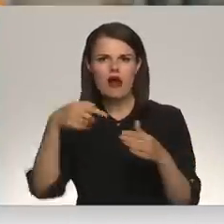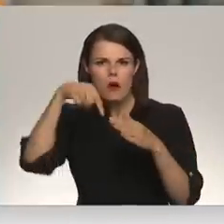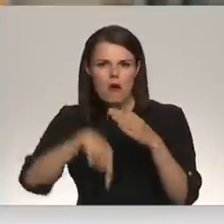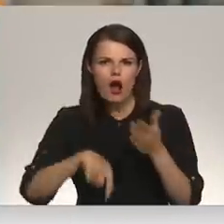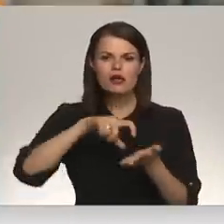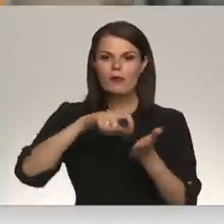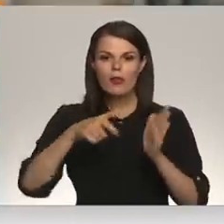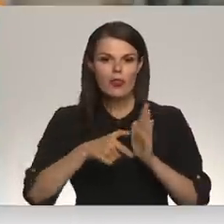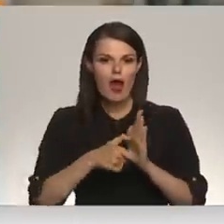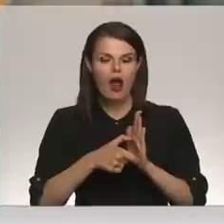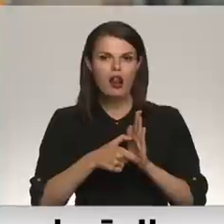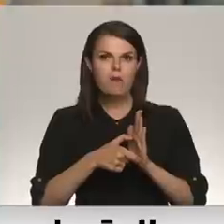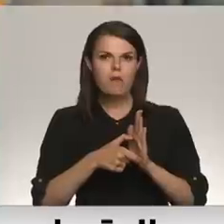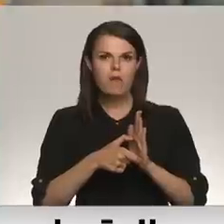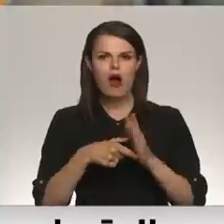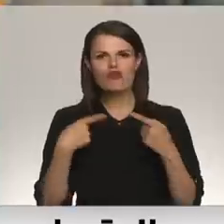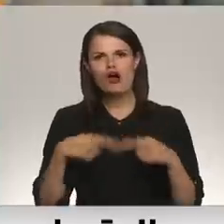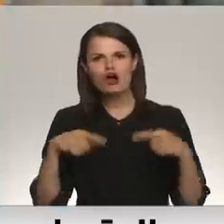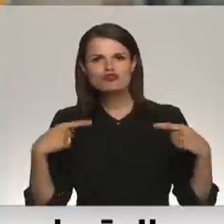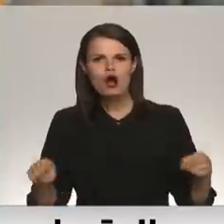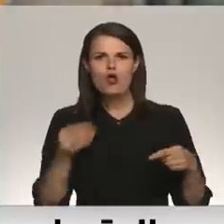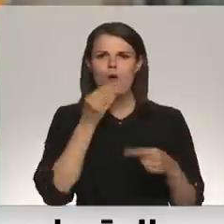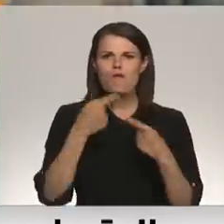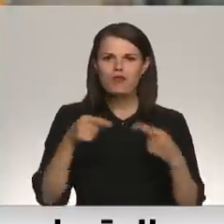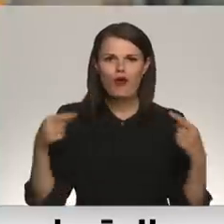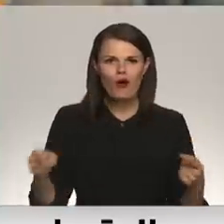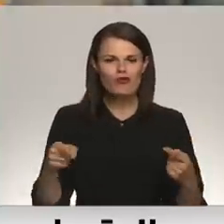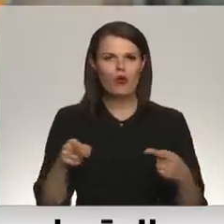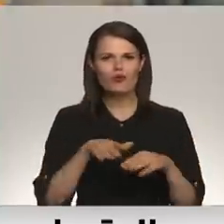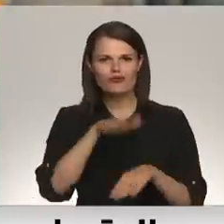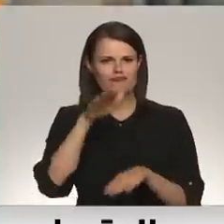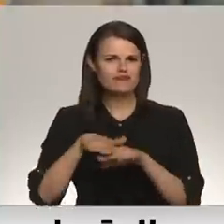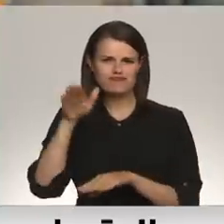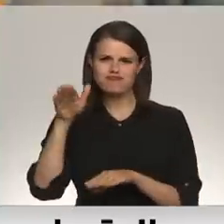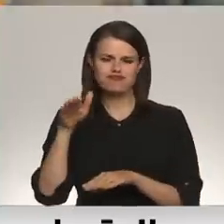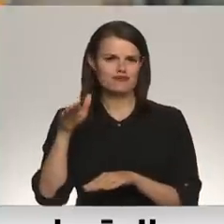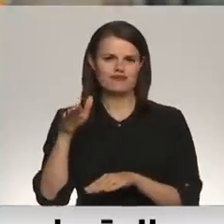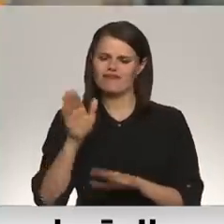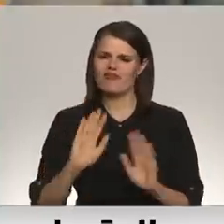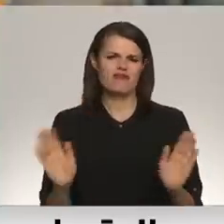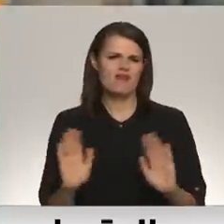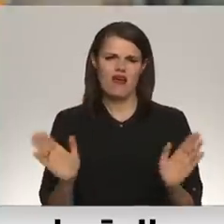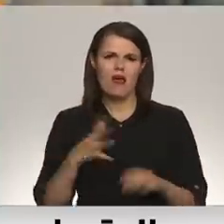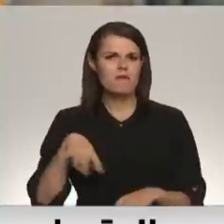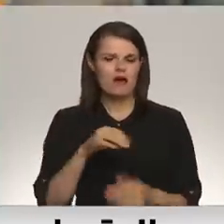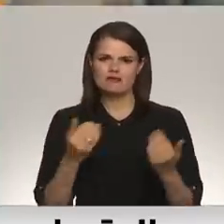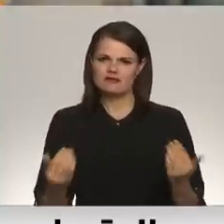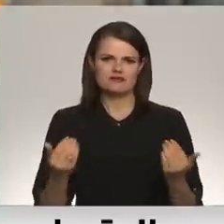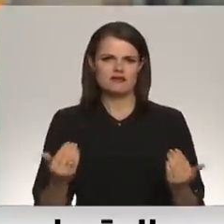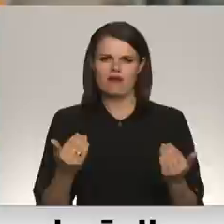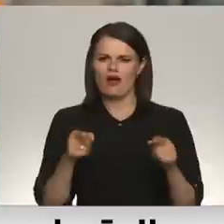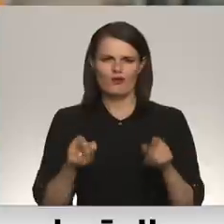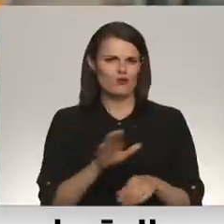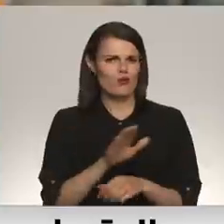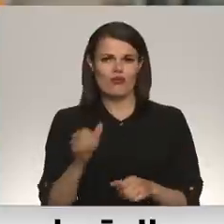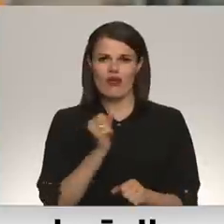dažādu produktu un objektu rezervu uzkrājumus, mēs šobrīd to